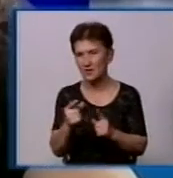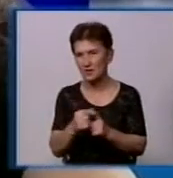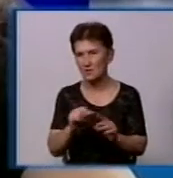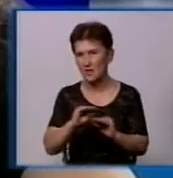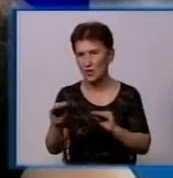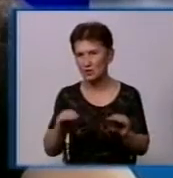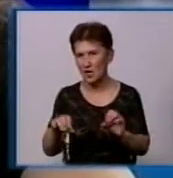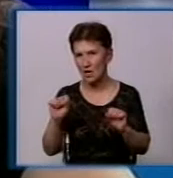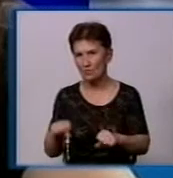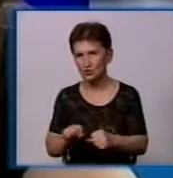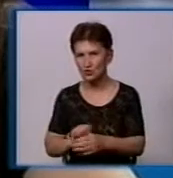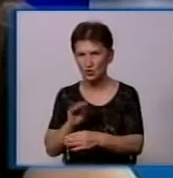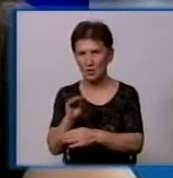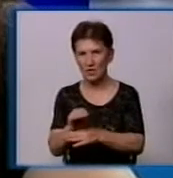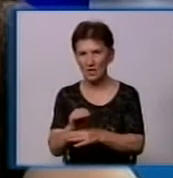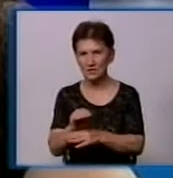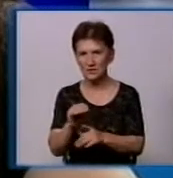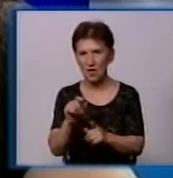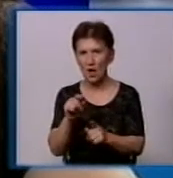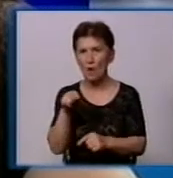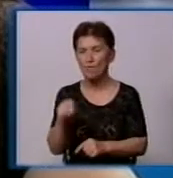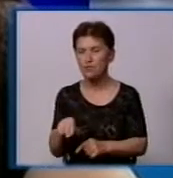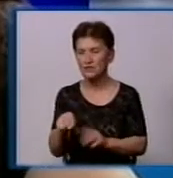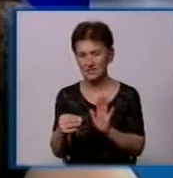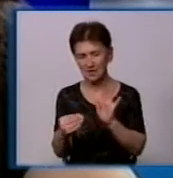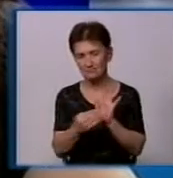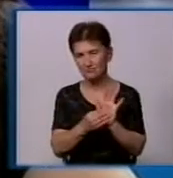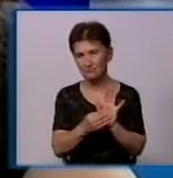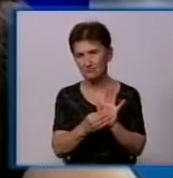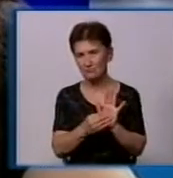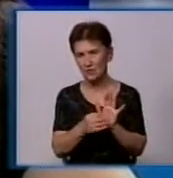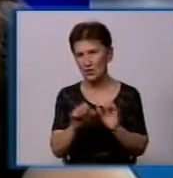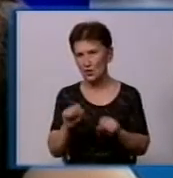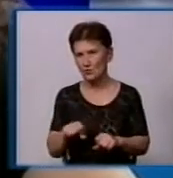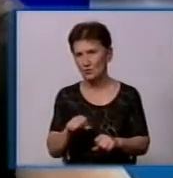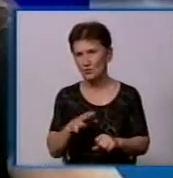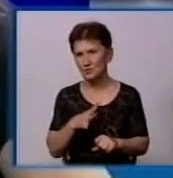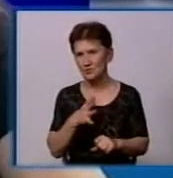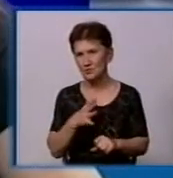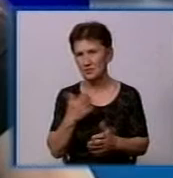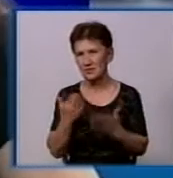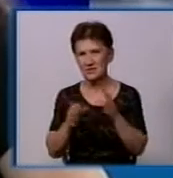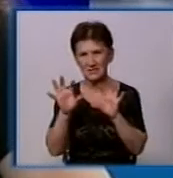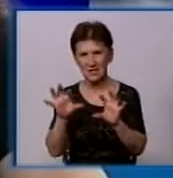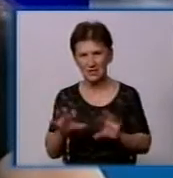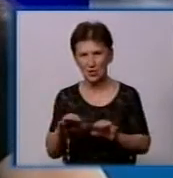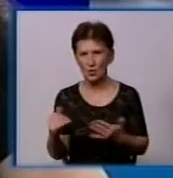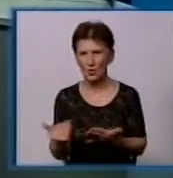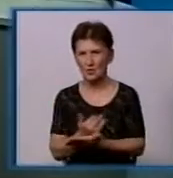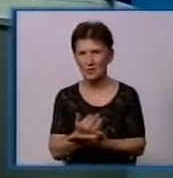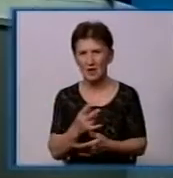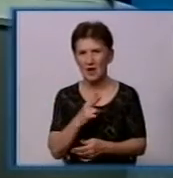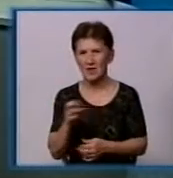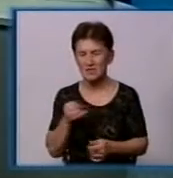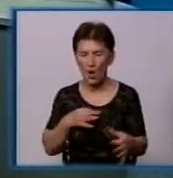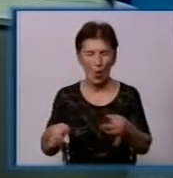можливо, можна прописати доповнительним пунктом або вникнути, там, можливо, що-то подобне є. Ну, хоча, якщо закон новий, скоріше всього, це не оговорено